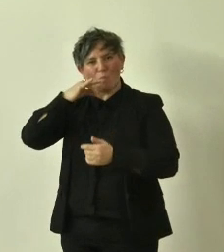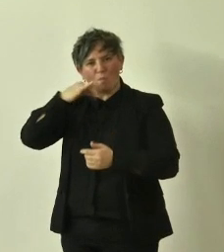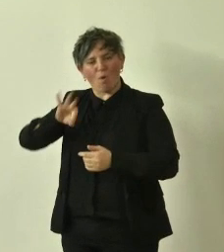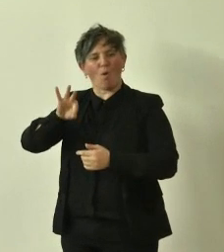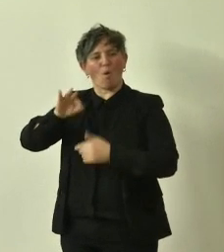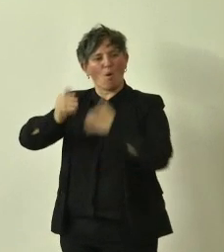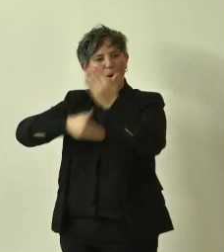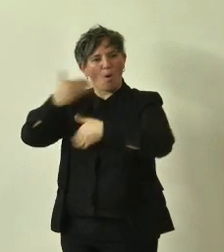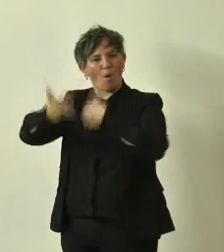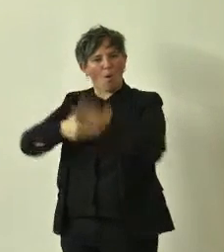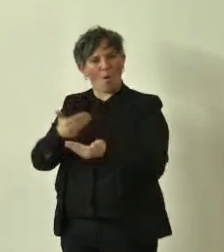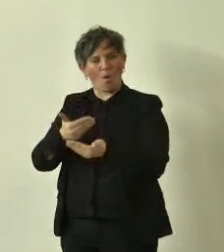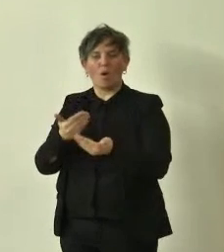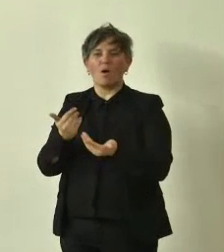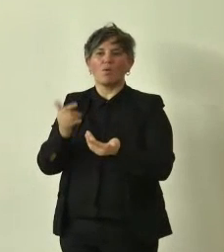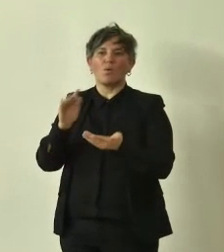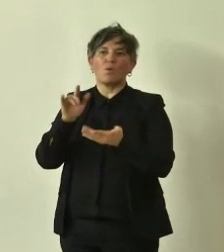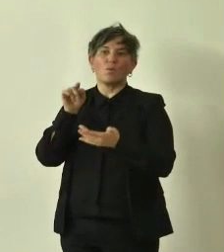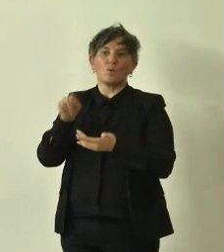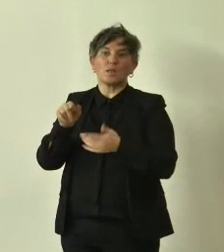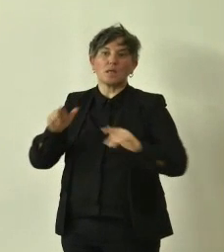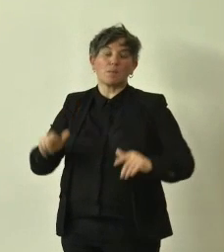pianta la pianta è stata